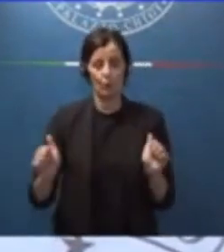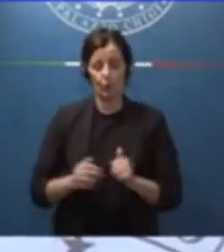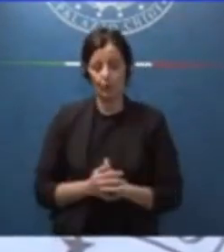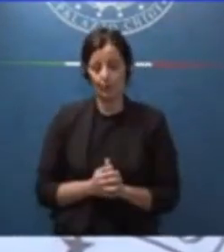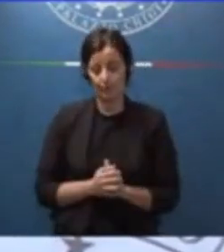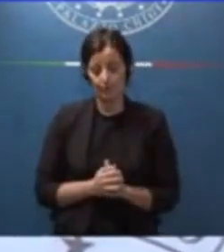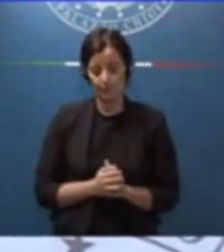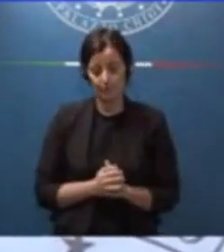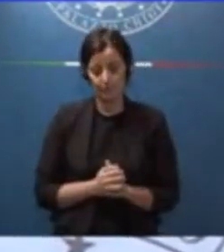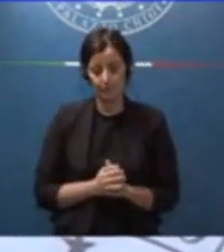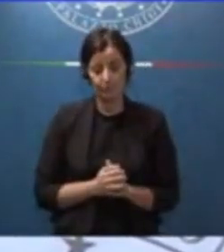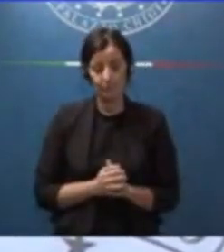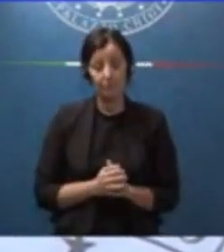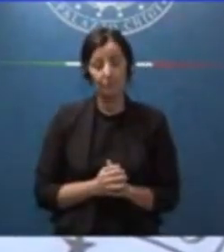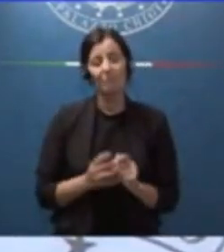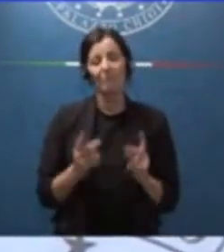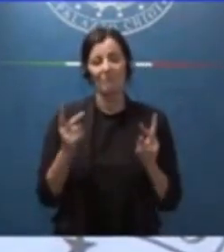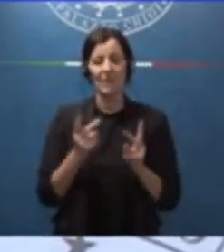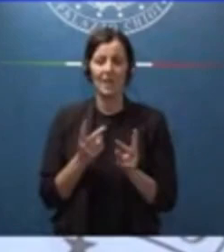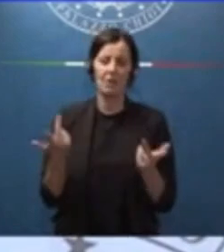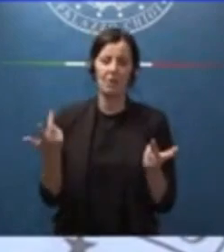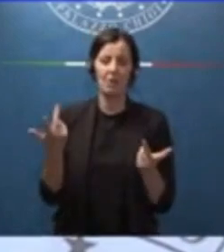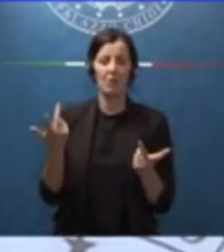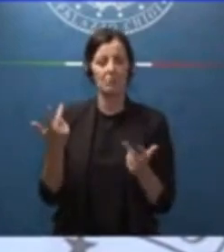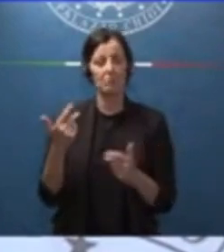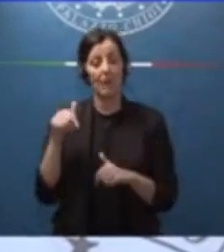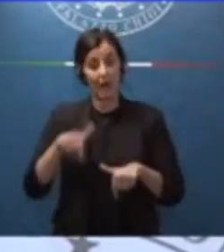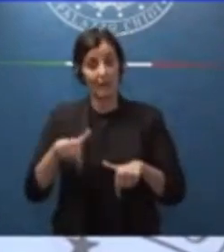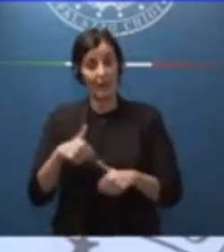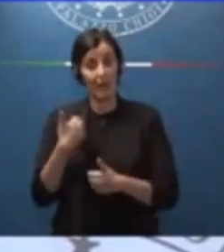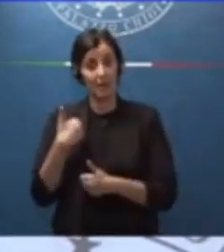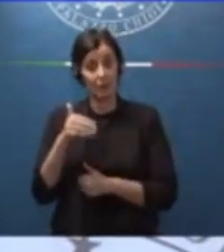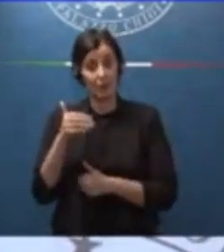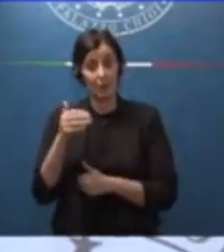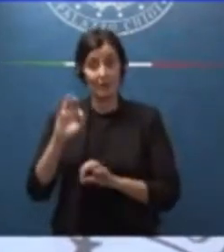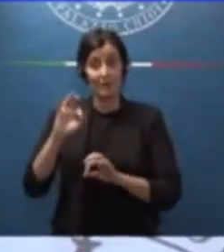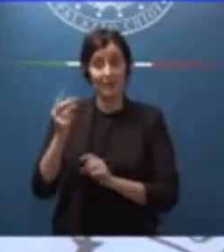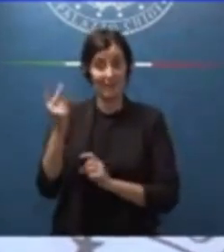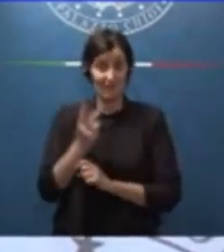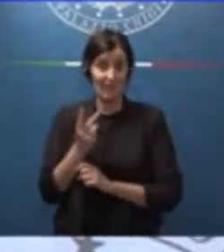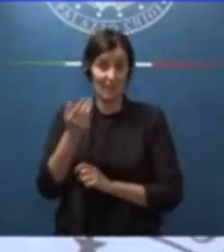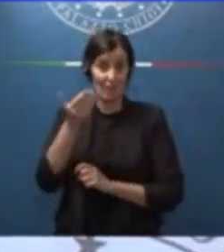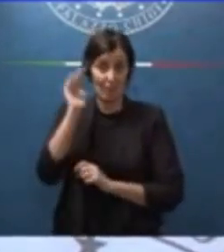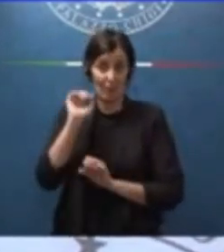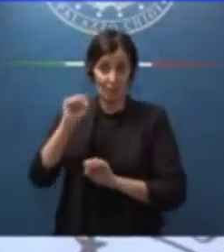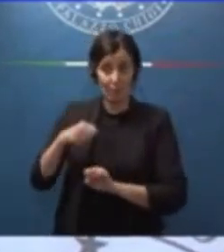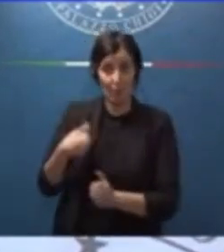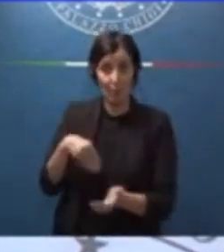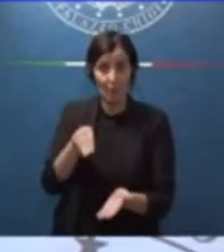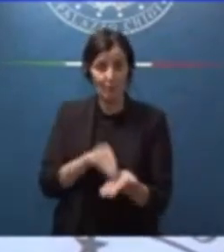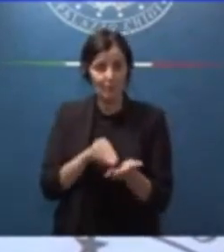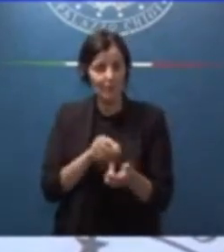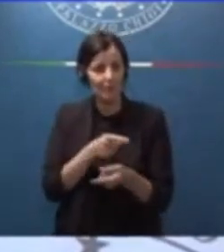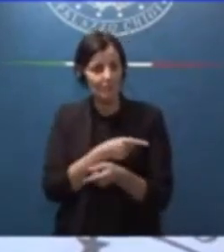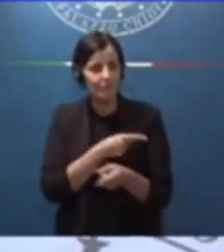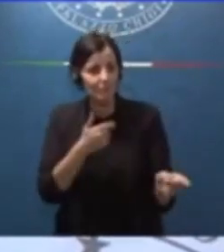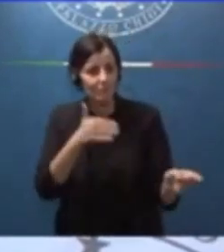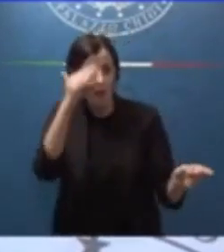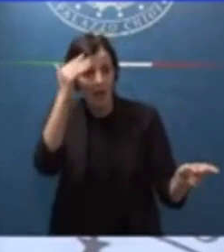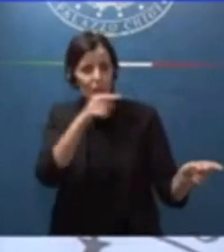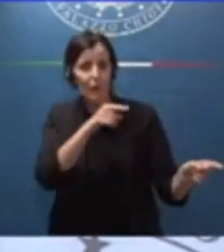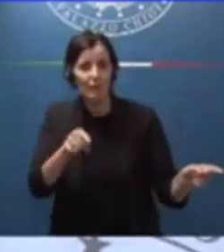Sarebbe soddisfatto se potesse essere qui ad ascoltare le parole